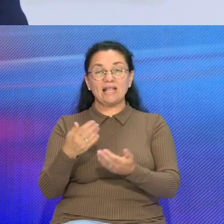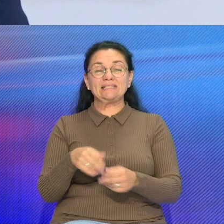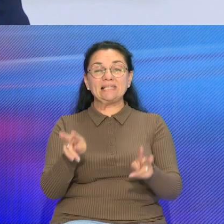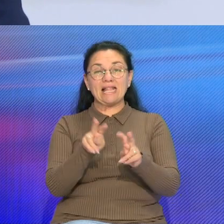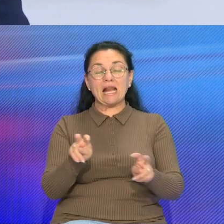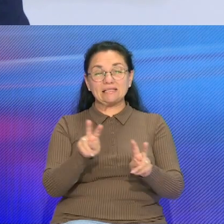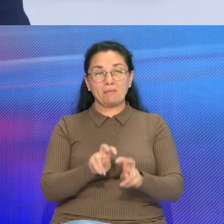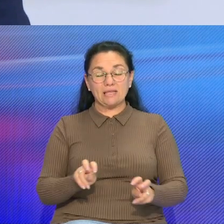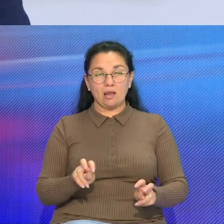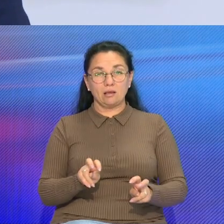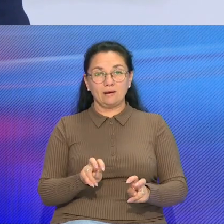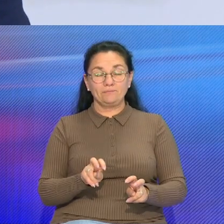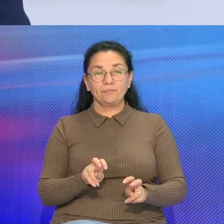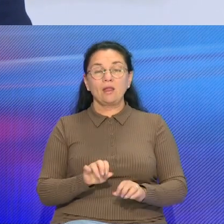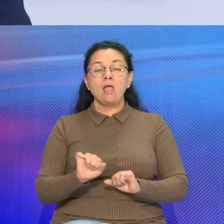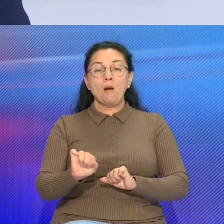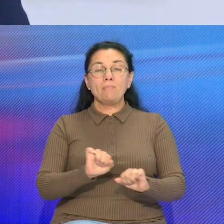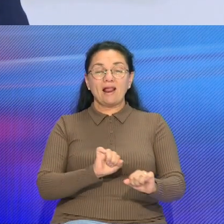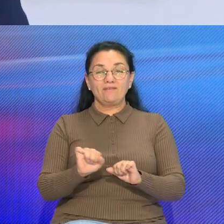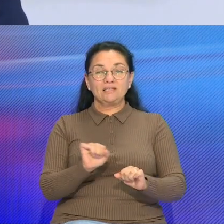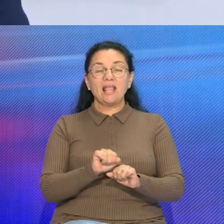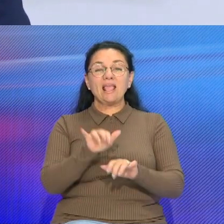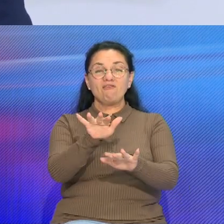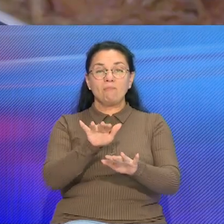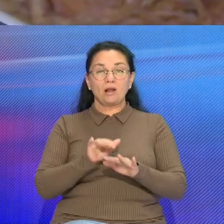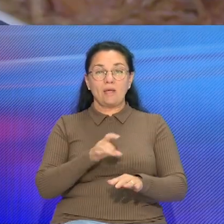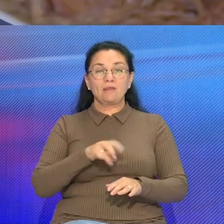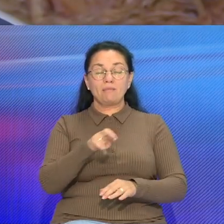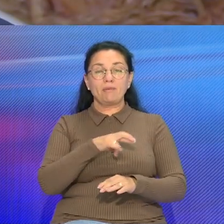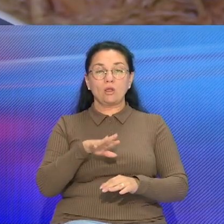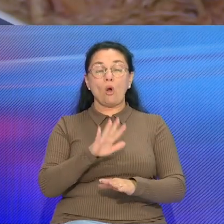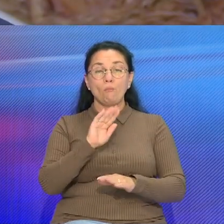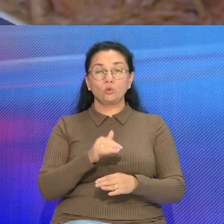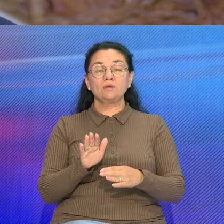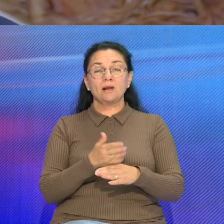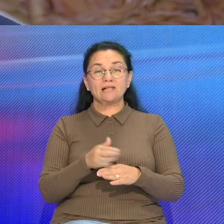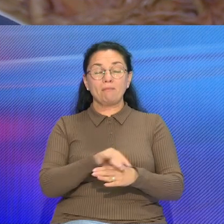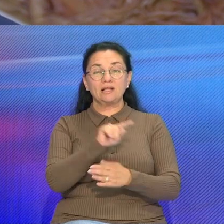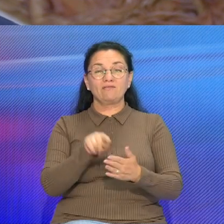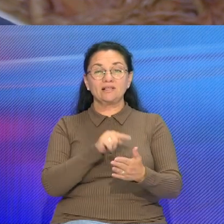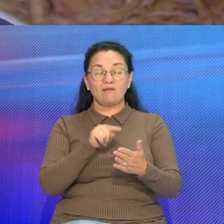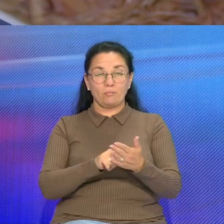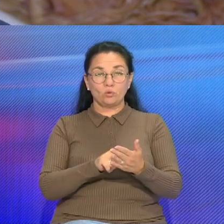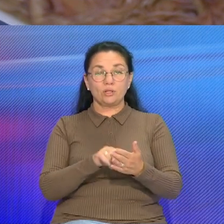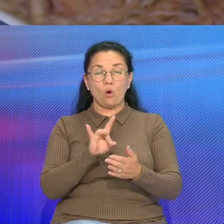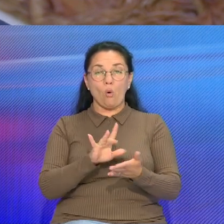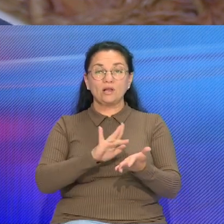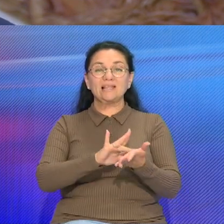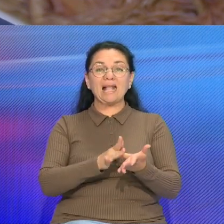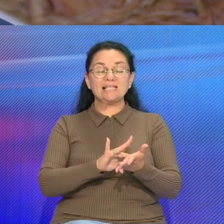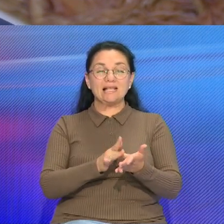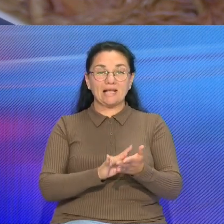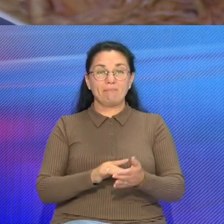правительство и в парламент Республики Беларусь Будем прорабатывать вопрос, это дактилоскопия иностранных граждан